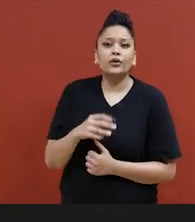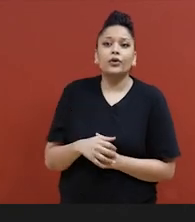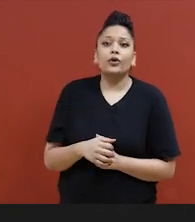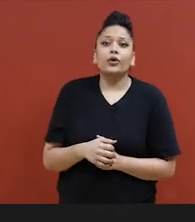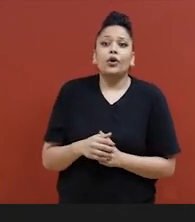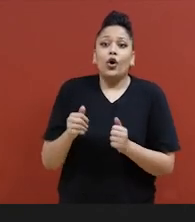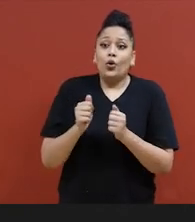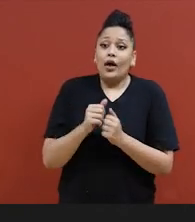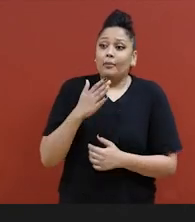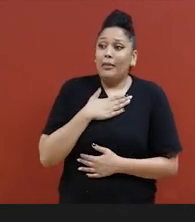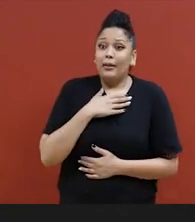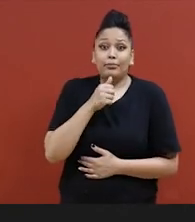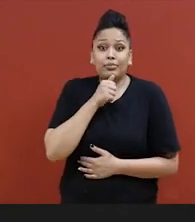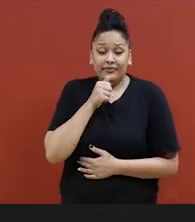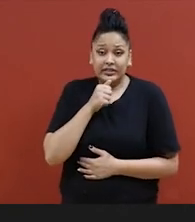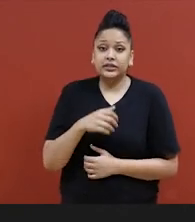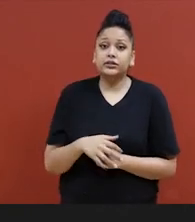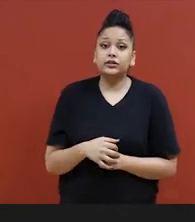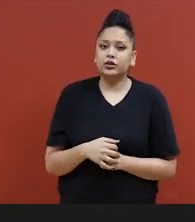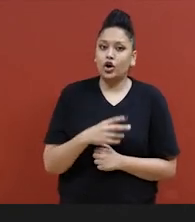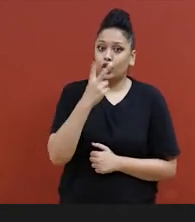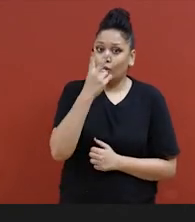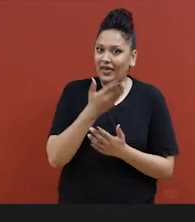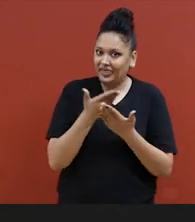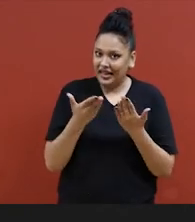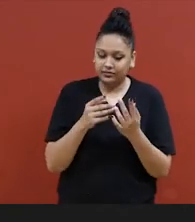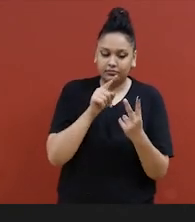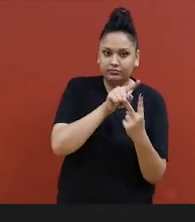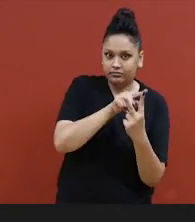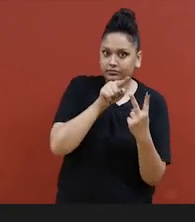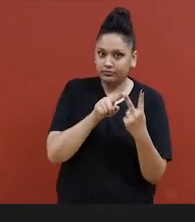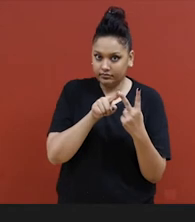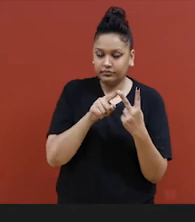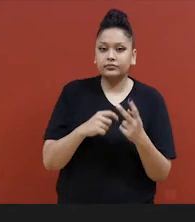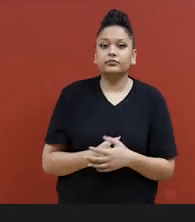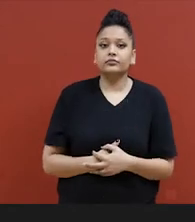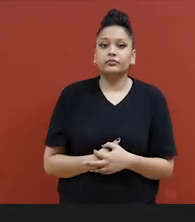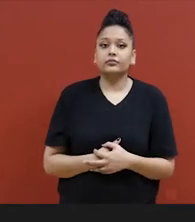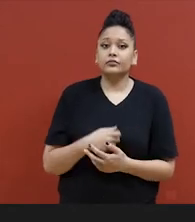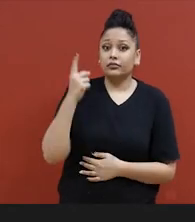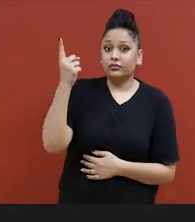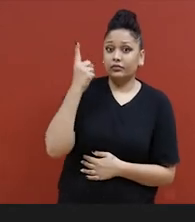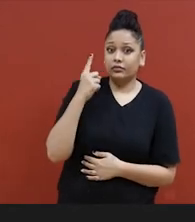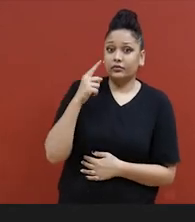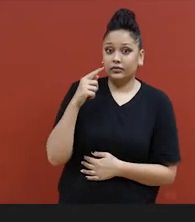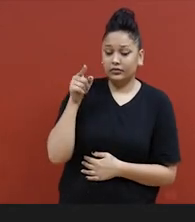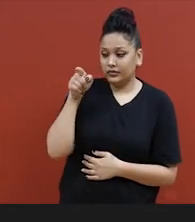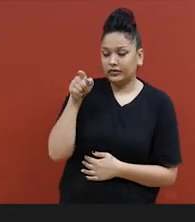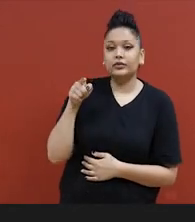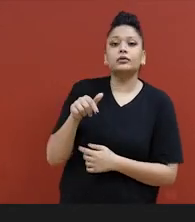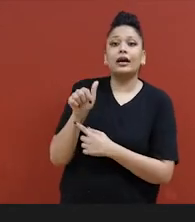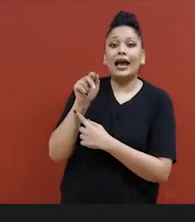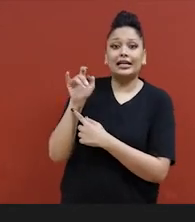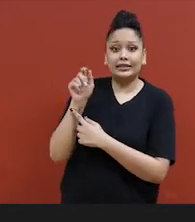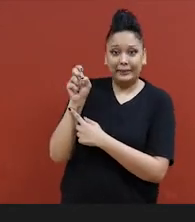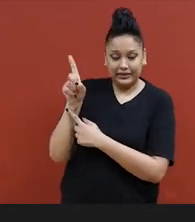s'agit de ma vie privée. En fait, deux choses. D'abord, le fait que mes assistants confondent ou brouillent les lignes entre